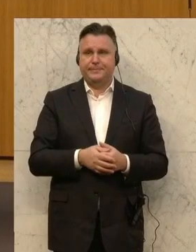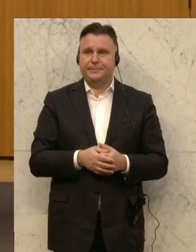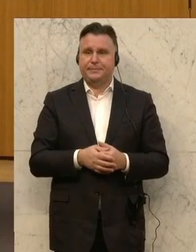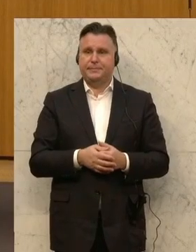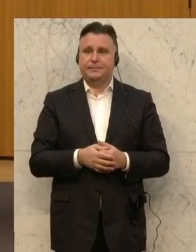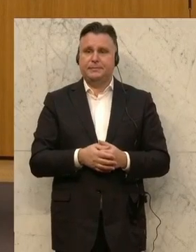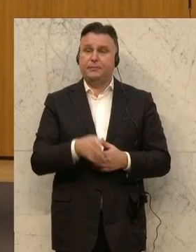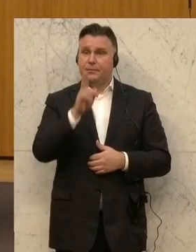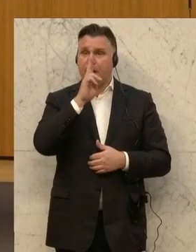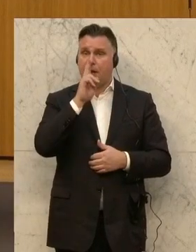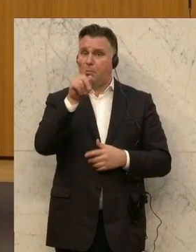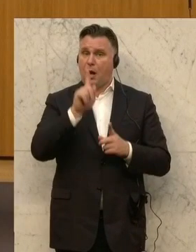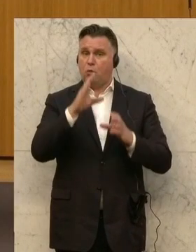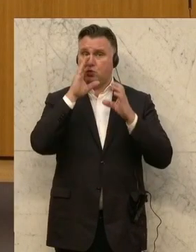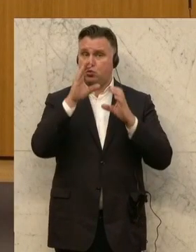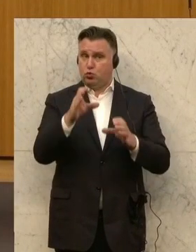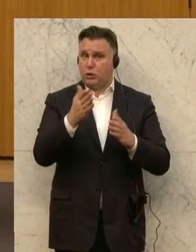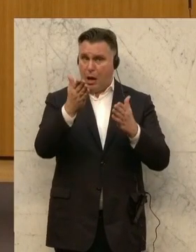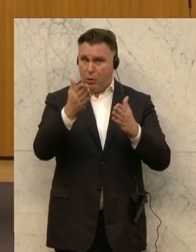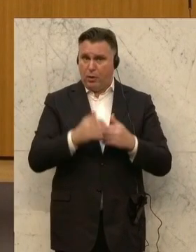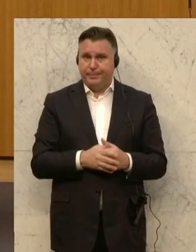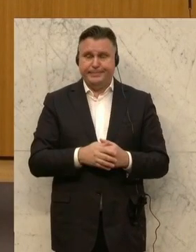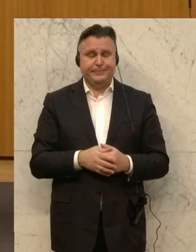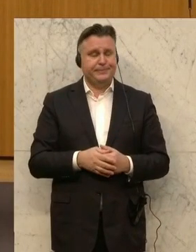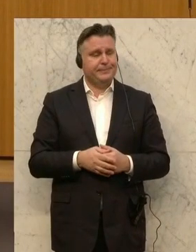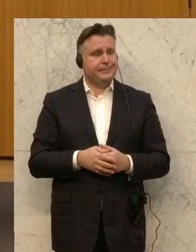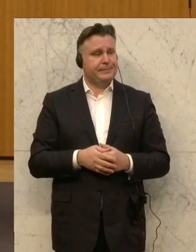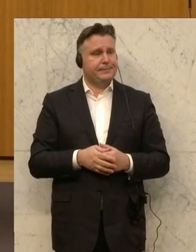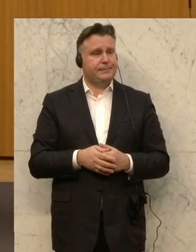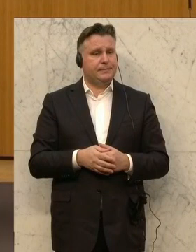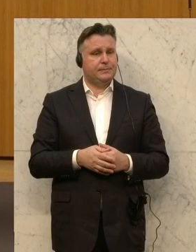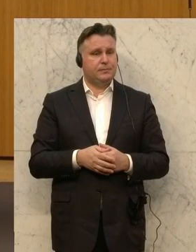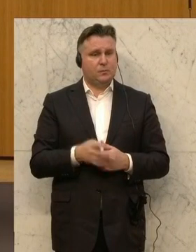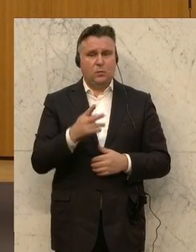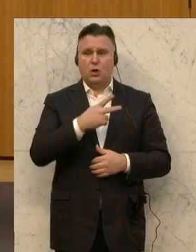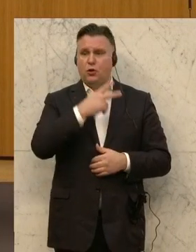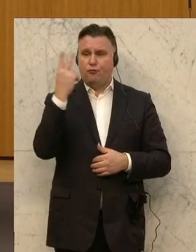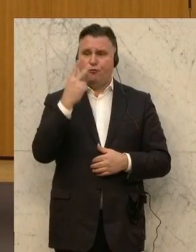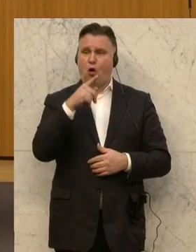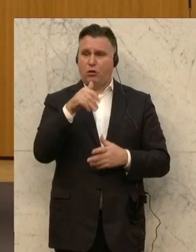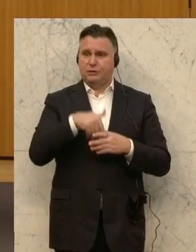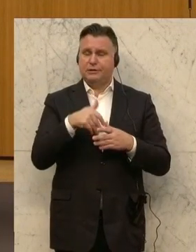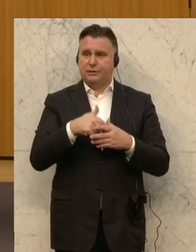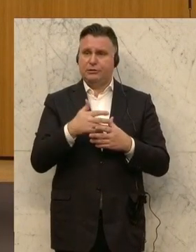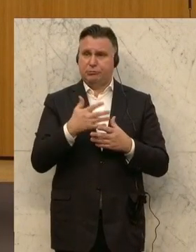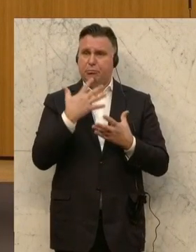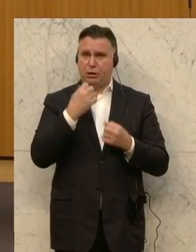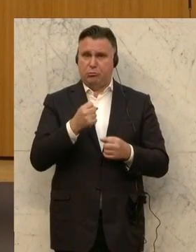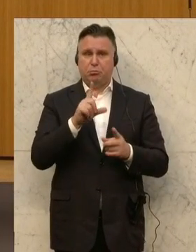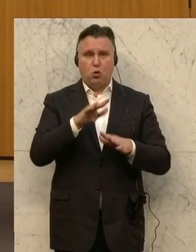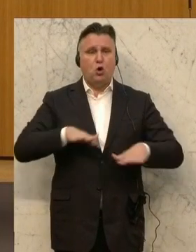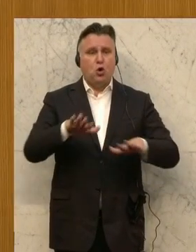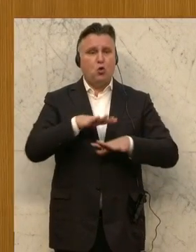Nun, Laurence Pöttinger von der ÖVP als Erstredner zum Thema bedingungsloses Grundeinkommen. werden bedingungsloses